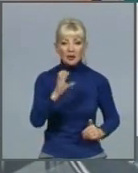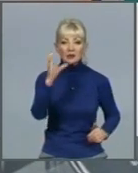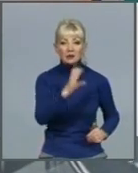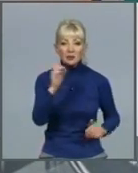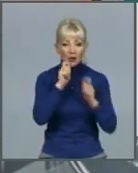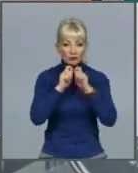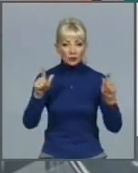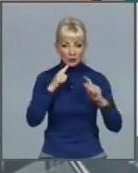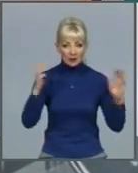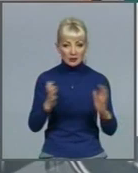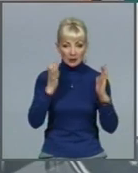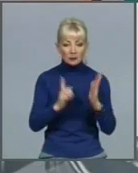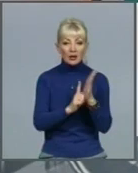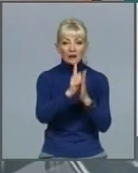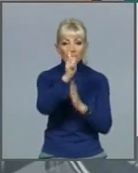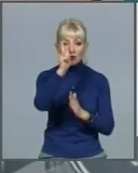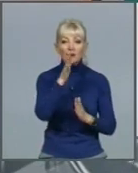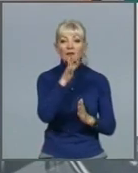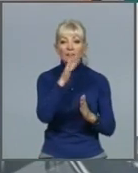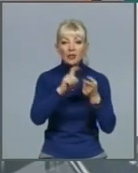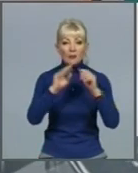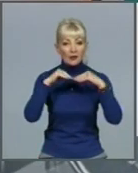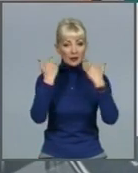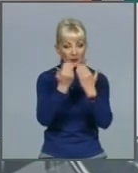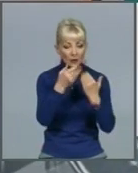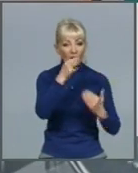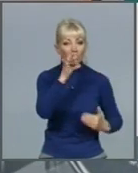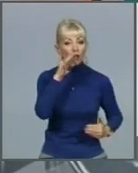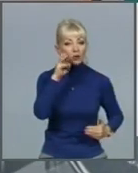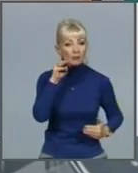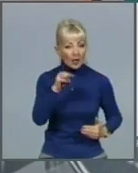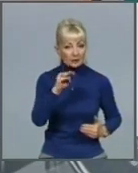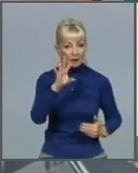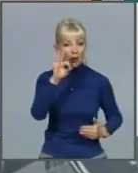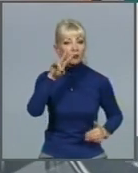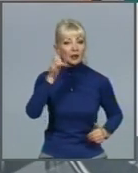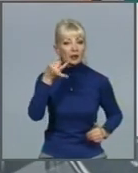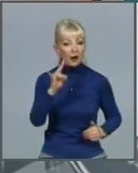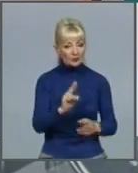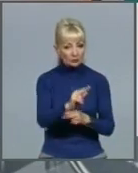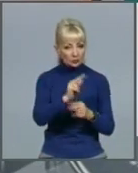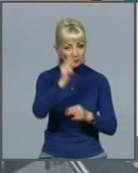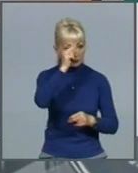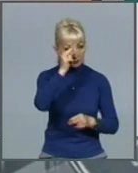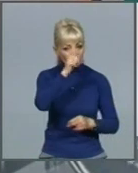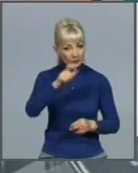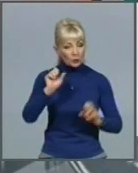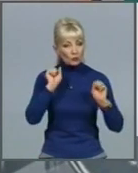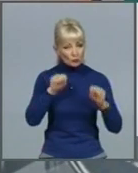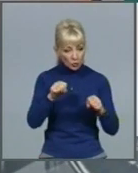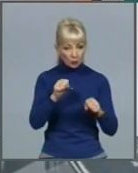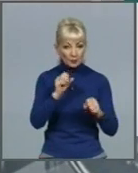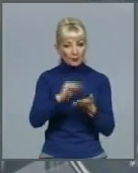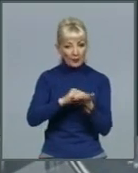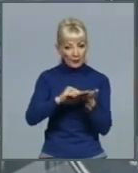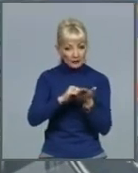запроваджений під час карантину формат дистанційної освіти. Учні також зможуть закріпити пройдений самостійно у період ізоляції